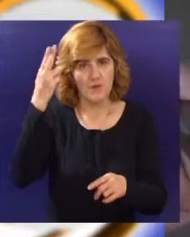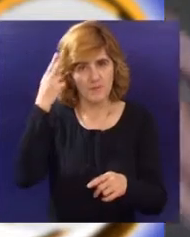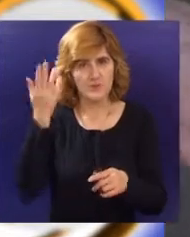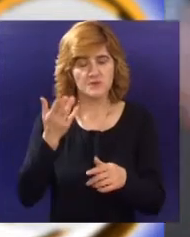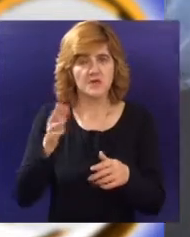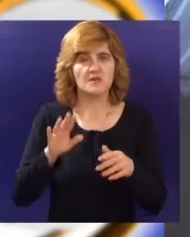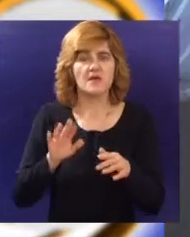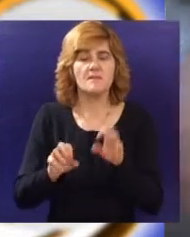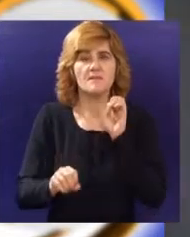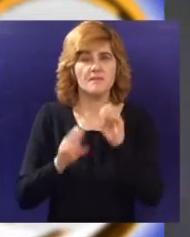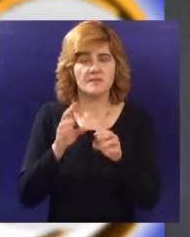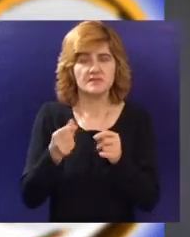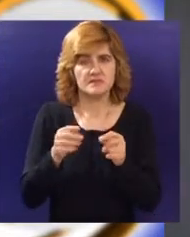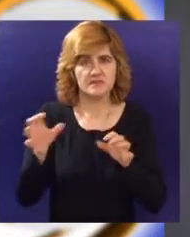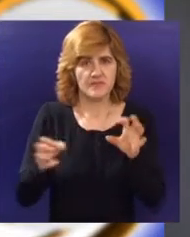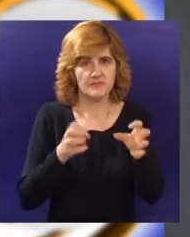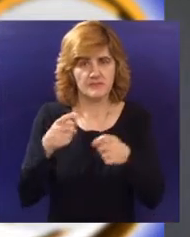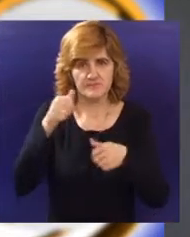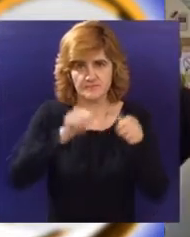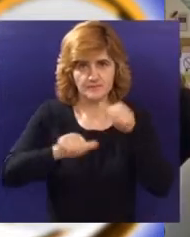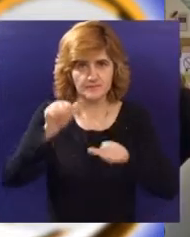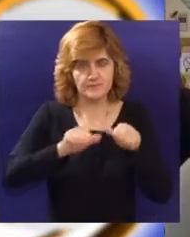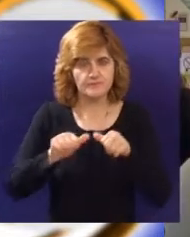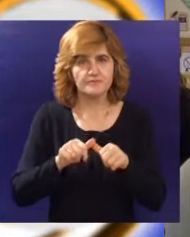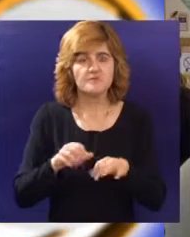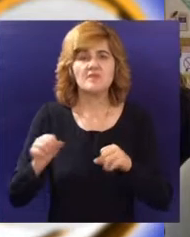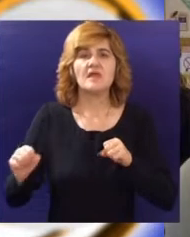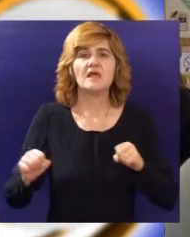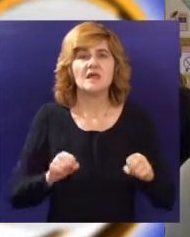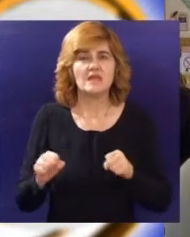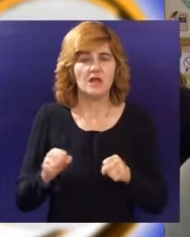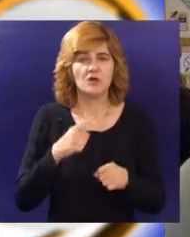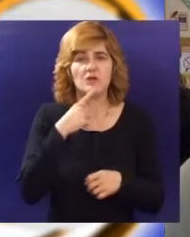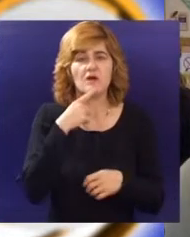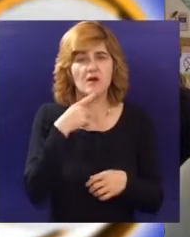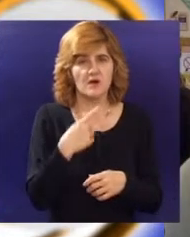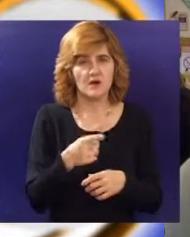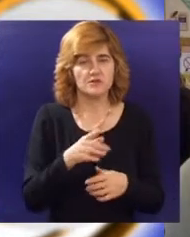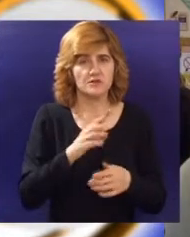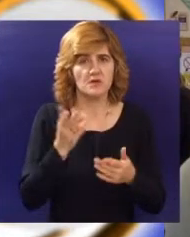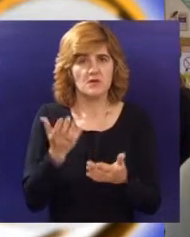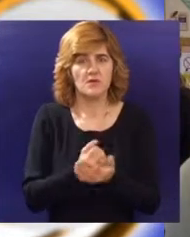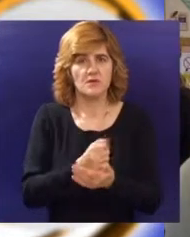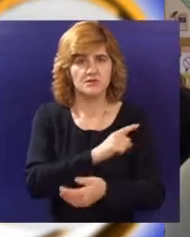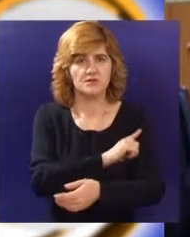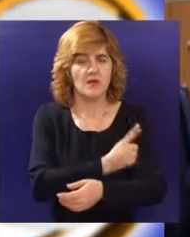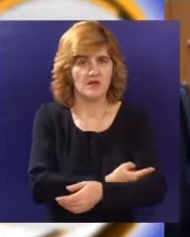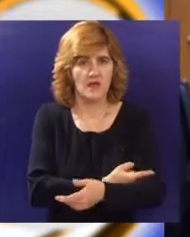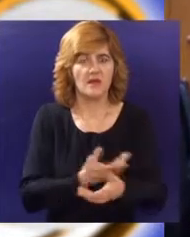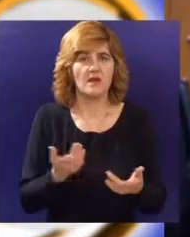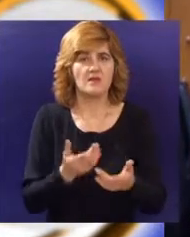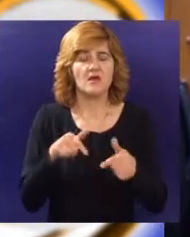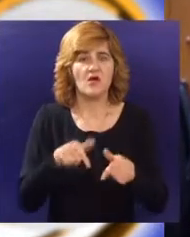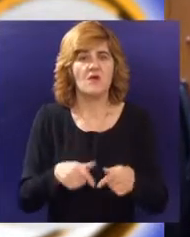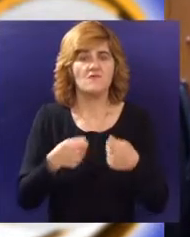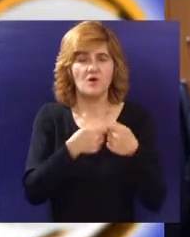područje gde su korišćene bombe sa osiromašenim uraniumom. Direktorka doma za decu Kolevka predstavila je projekat postizanja energetske efikasnosti koji je